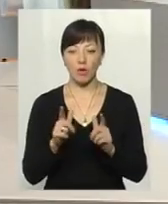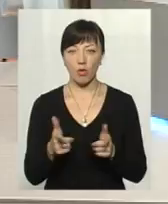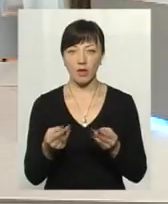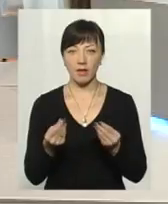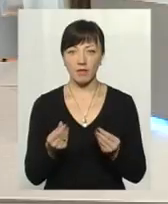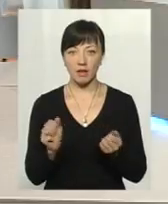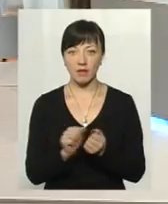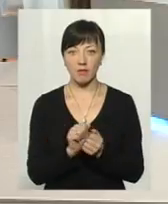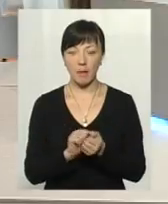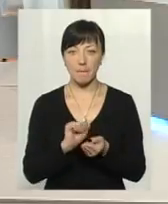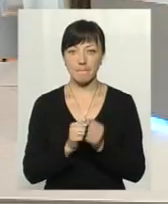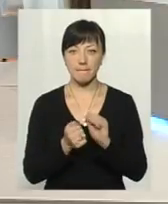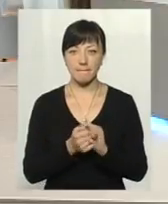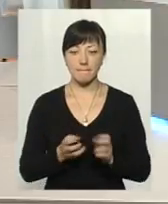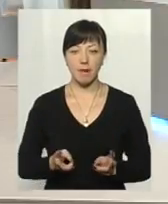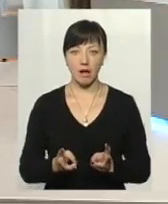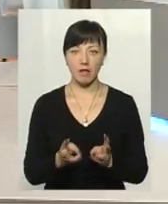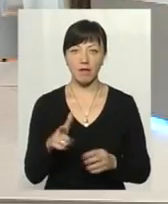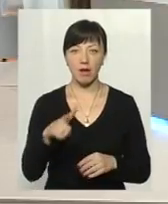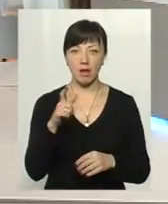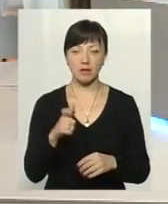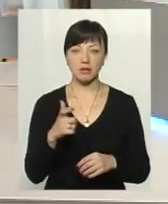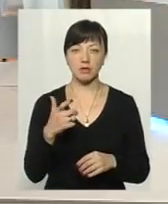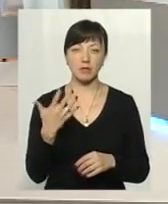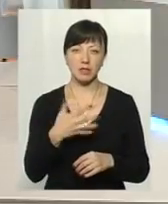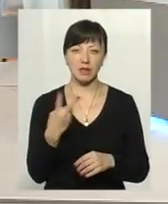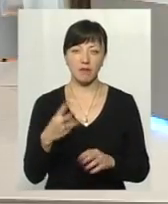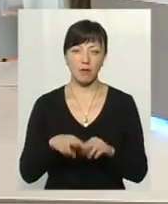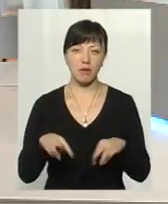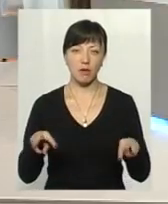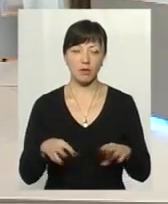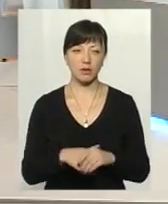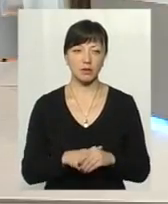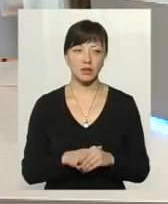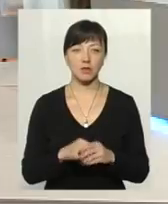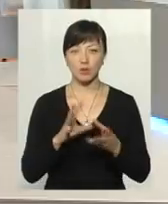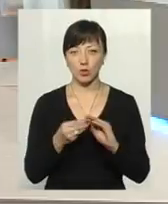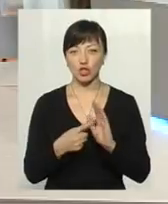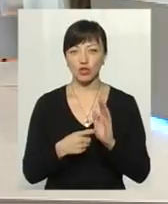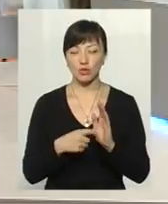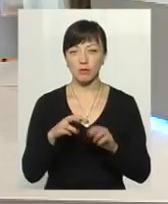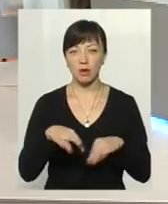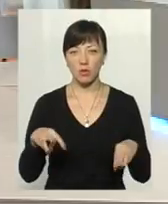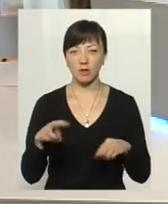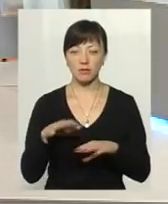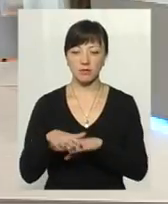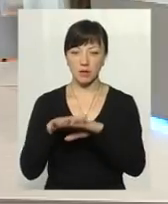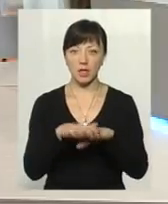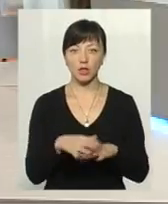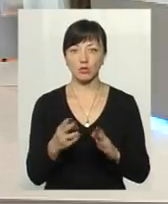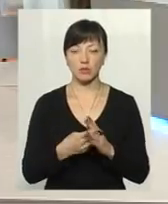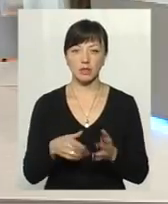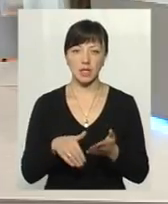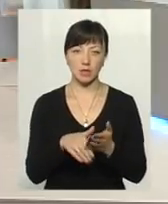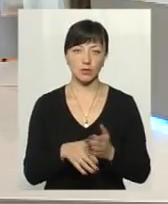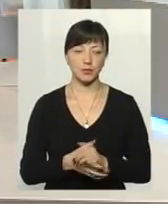твердопаловий скрапний газ на суму 52 мільйони гривень. Тобто, сьогодні майже 600 мільйонів гривень ми вже сьогодні нарахували на